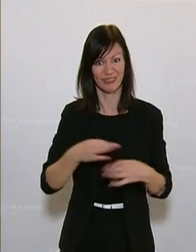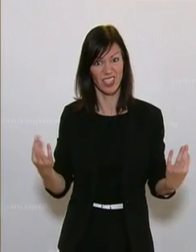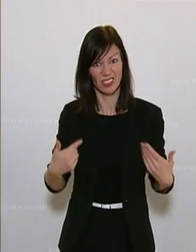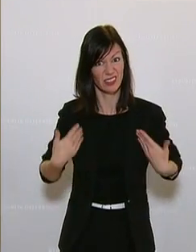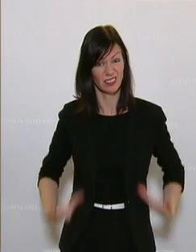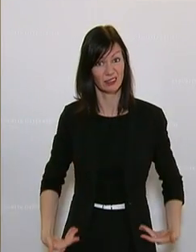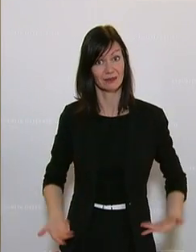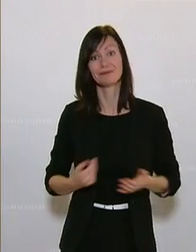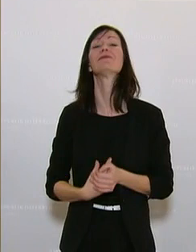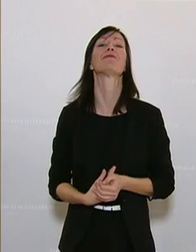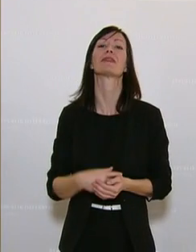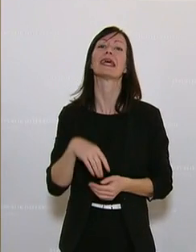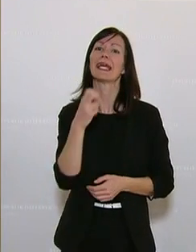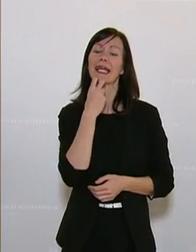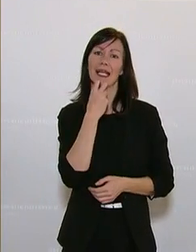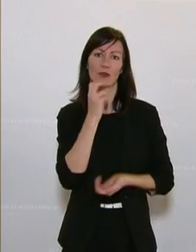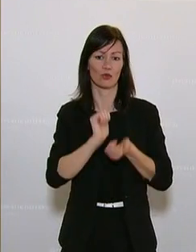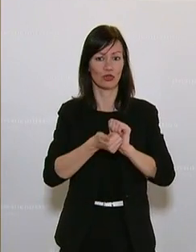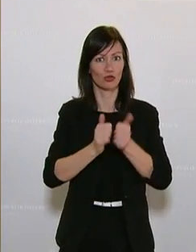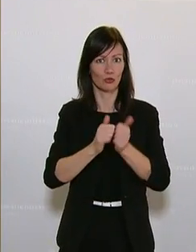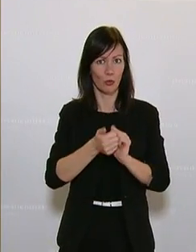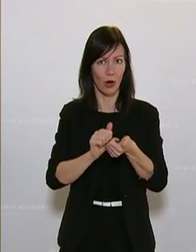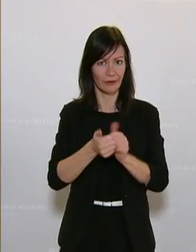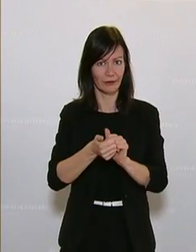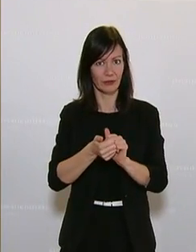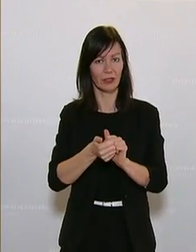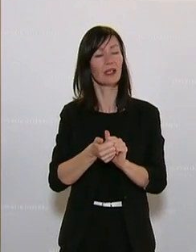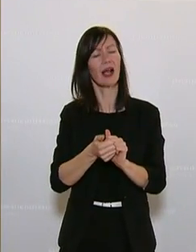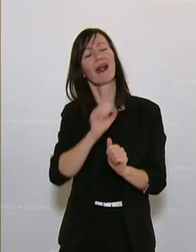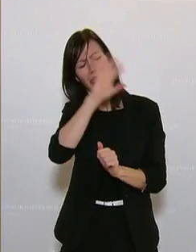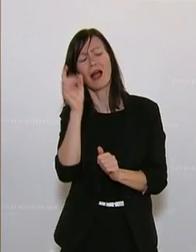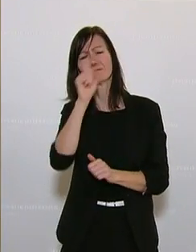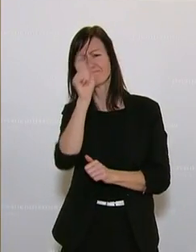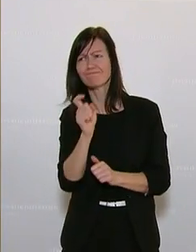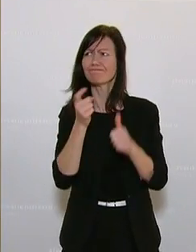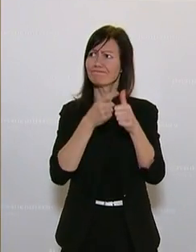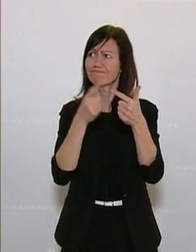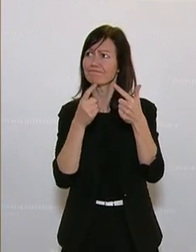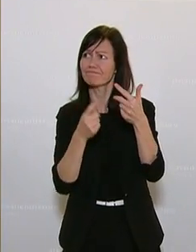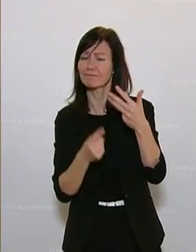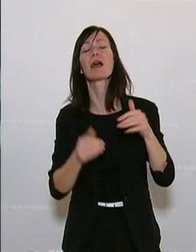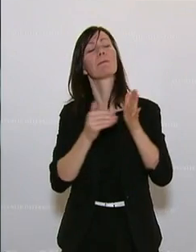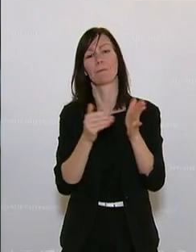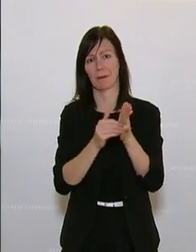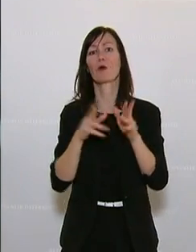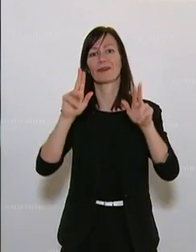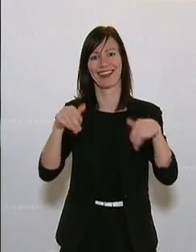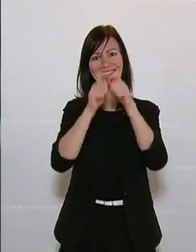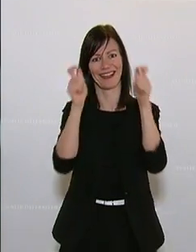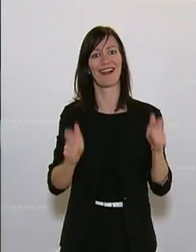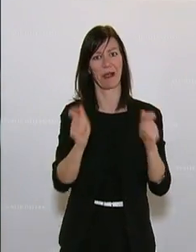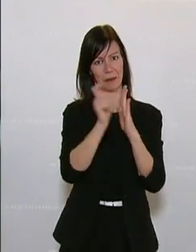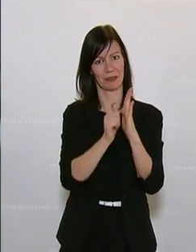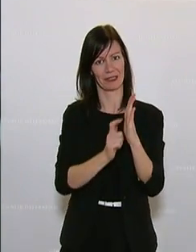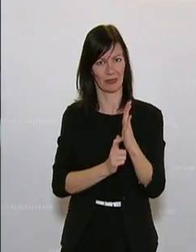dass die Anerkennung von E-Sport als Sportart einige Fragen aufwirft, tun, die nur mit einer Ausarbeitung eines rechtlichen Rahmens beantwortet